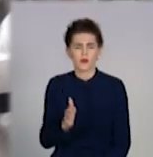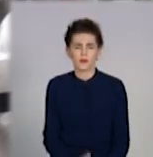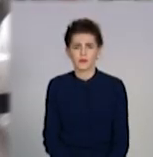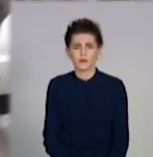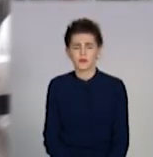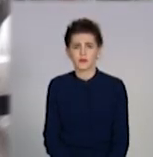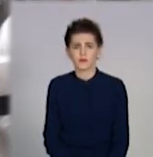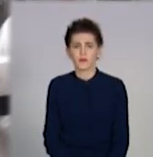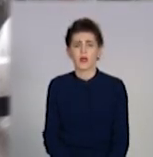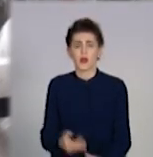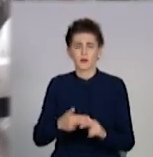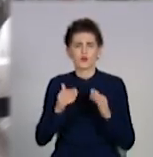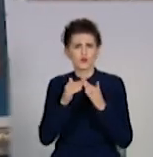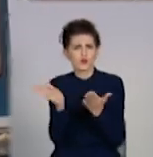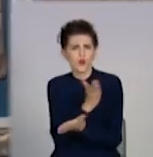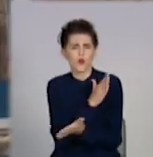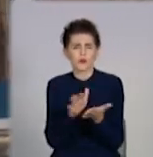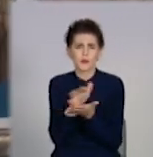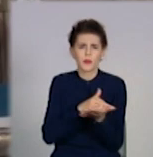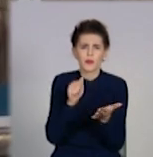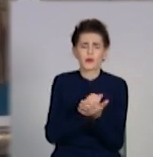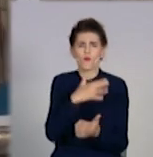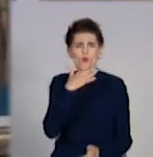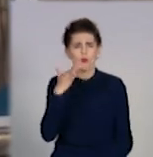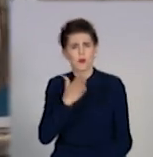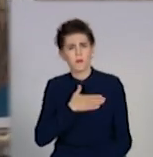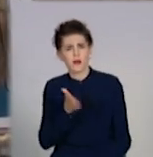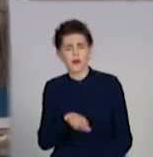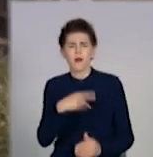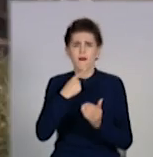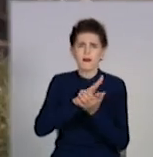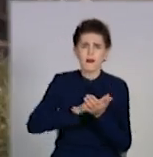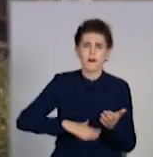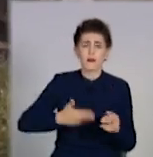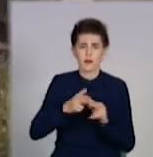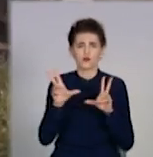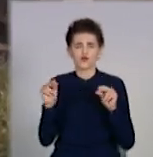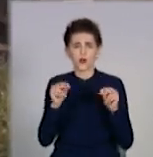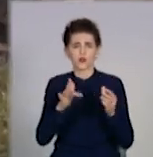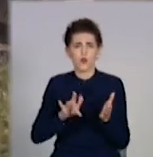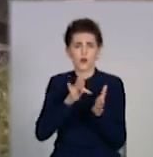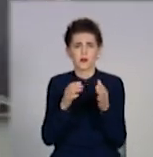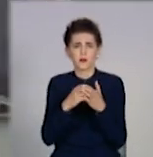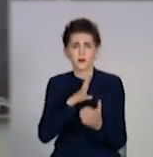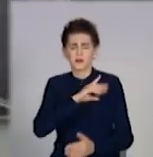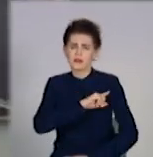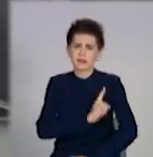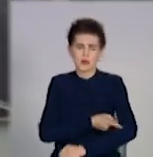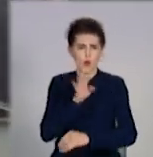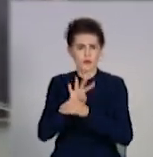Посічені снарядами будинки та школи. Десятки загиблих і поранених. Тоді щастя було під постійними обстрілами.